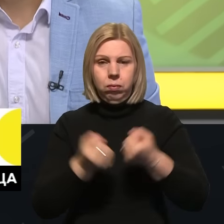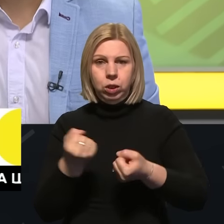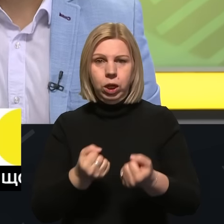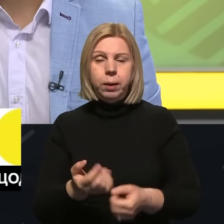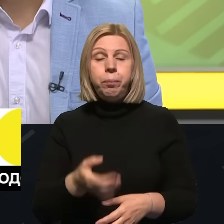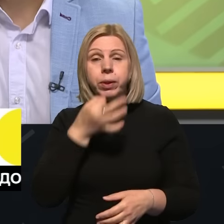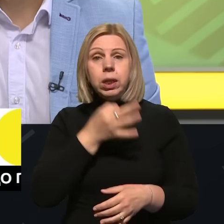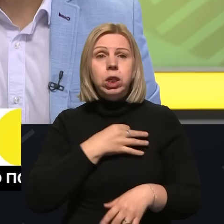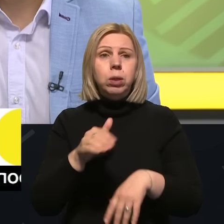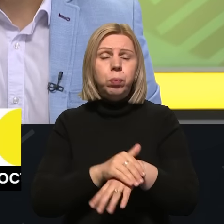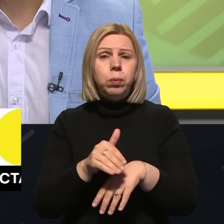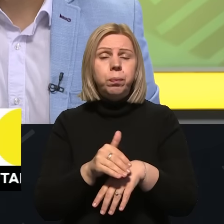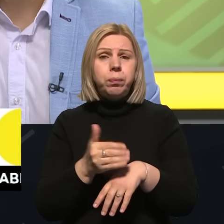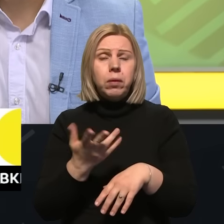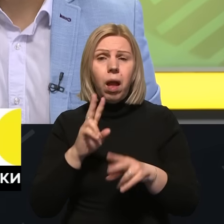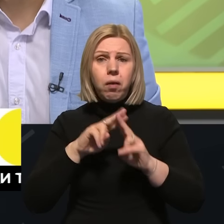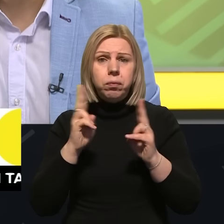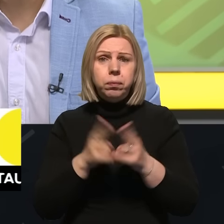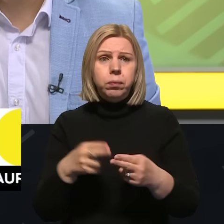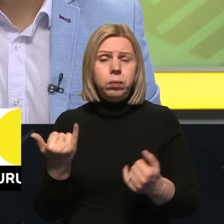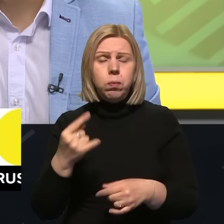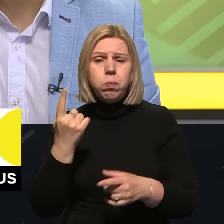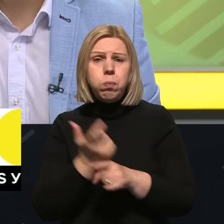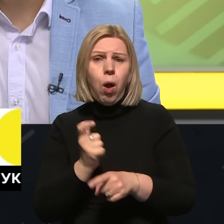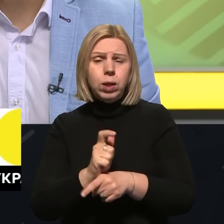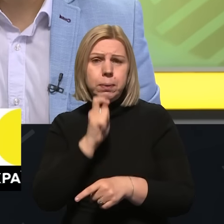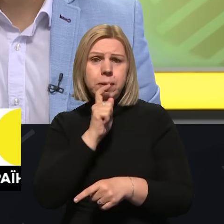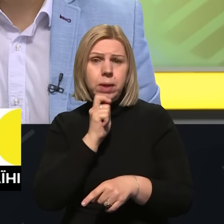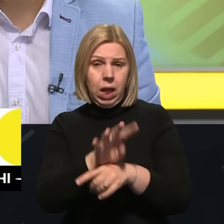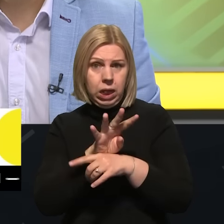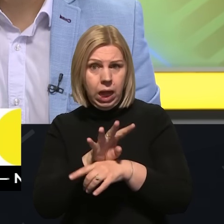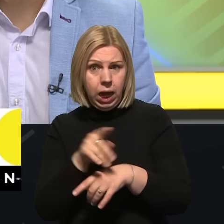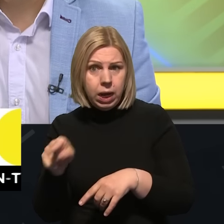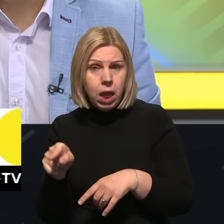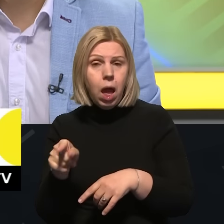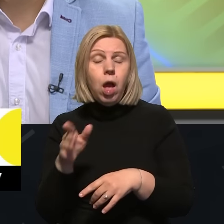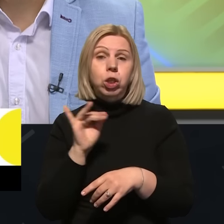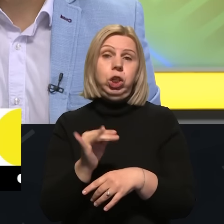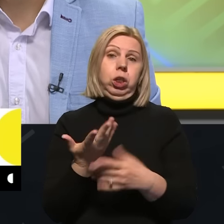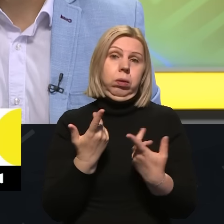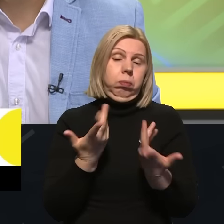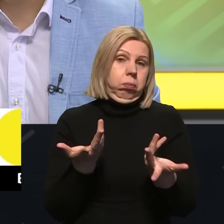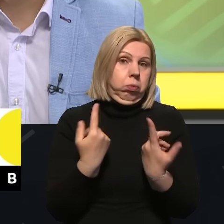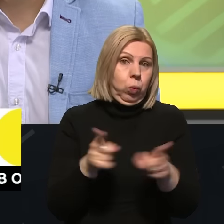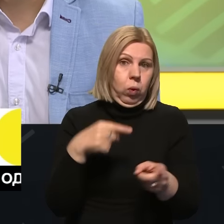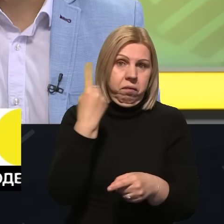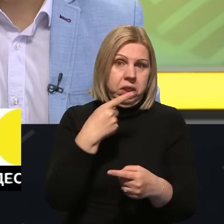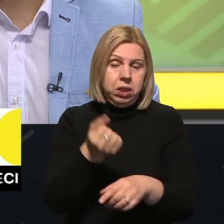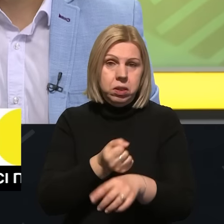Скажи, будь ласка, в чому все-таки Російська Федерація має зараз перевагу? Це артилерія і авіація? Чи, можливо, ще в якихось видах зброї?